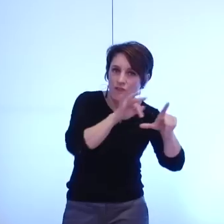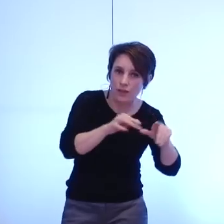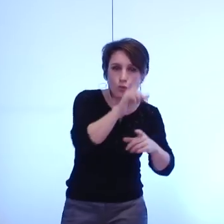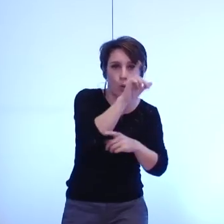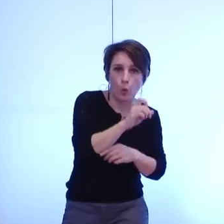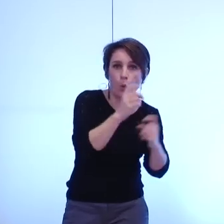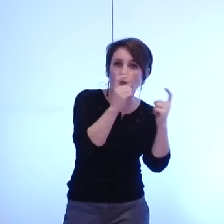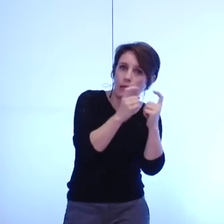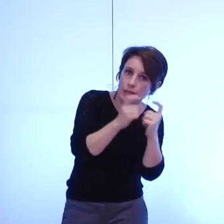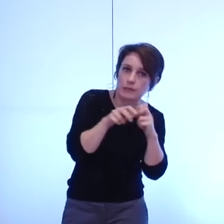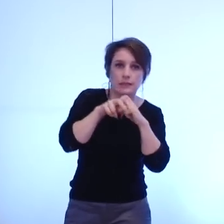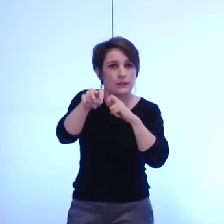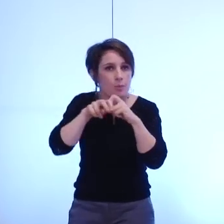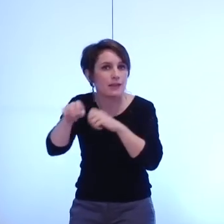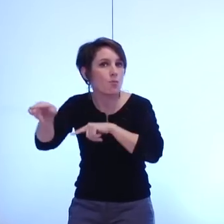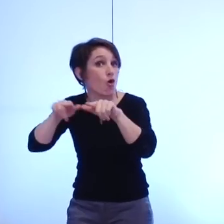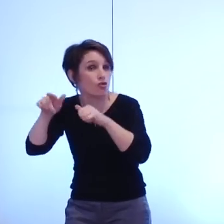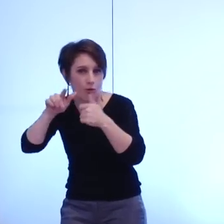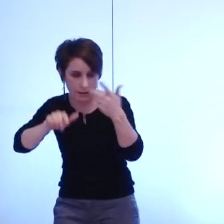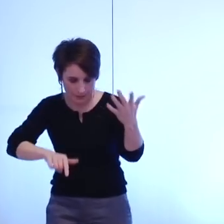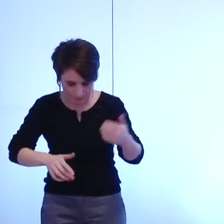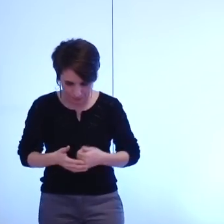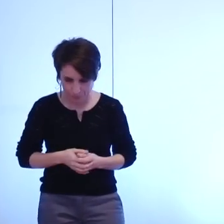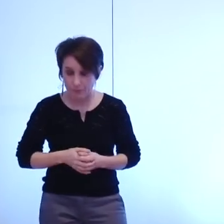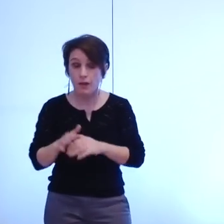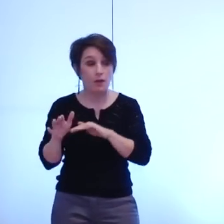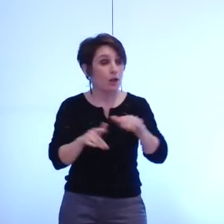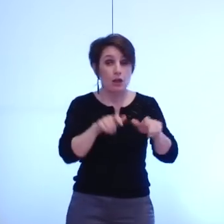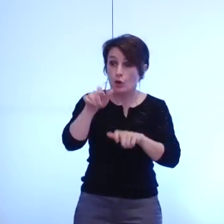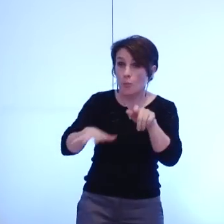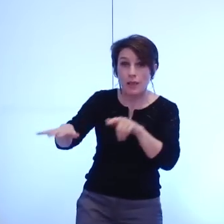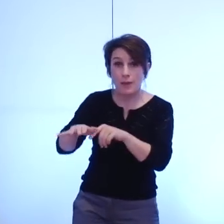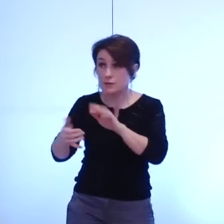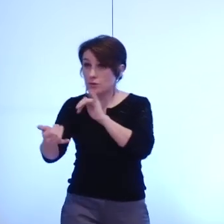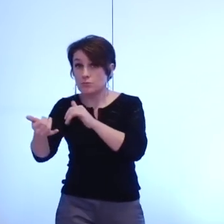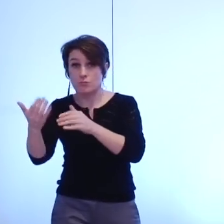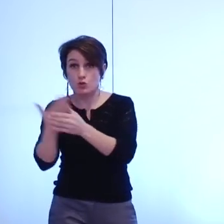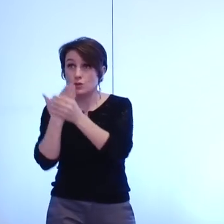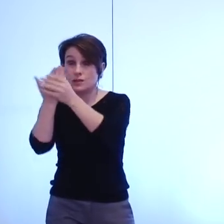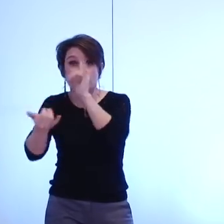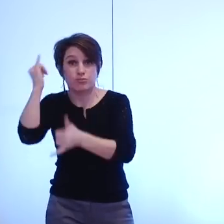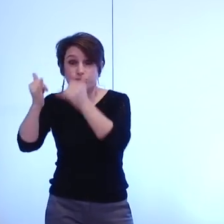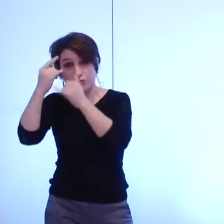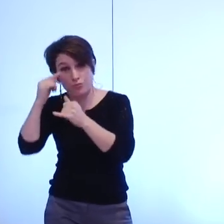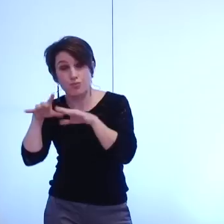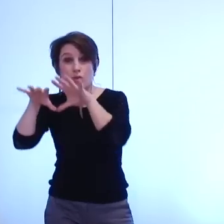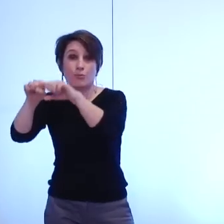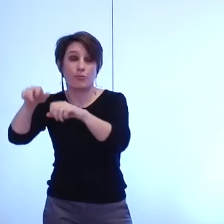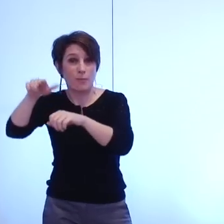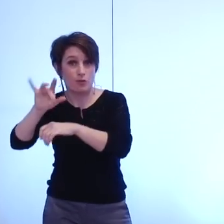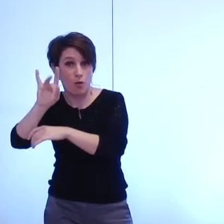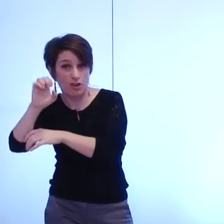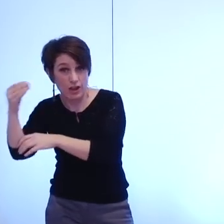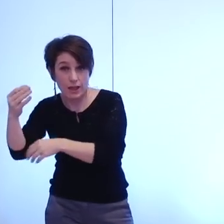quand on parle d'accéder à la propriété ou d'avoir un logement social sur le territoire métropolitain